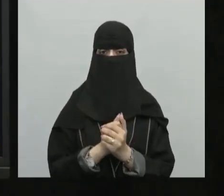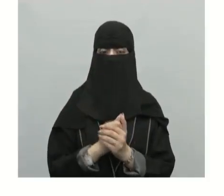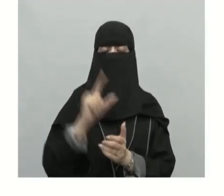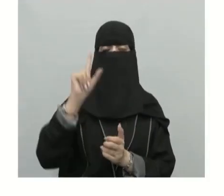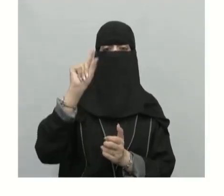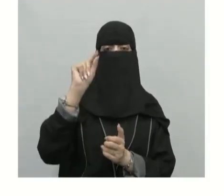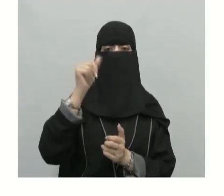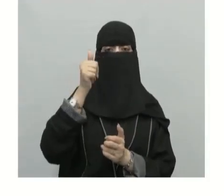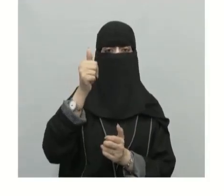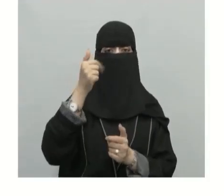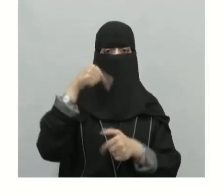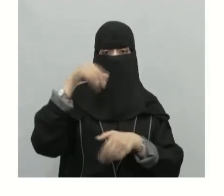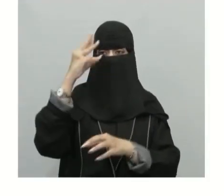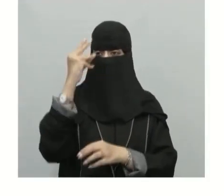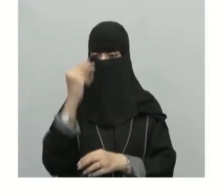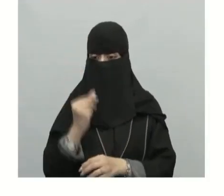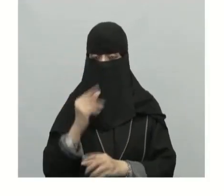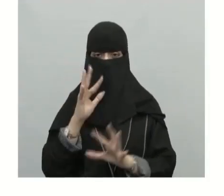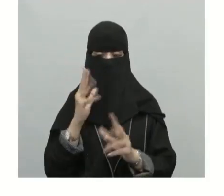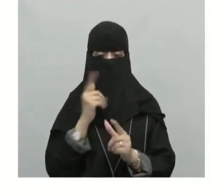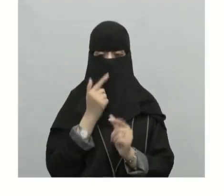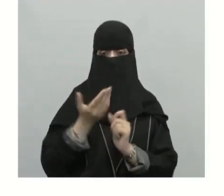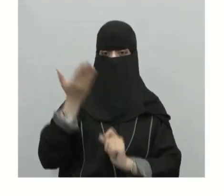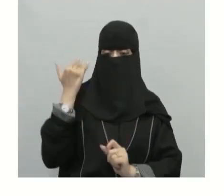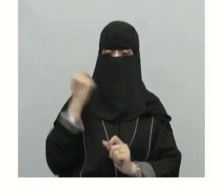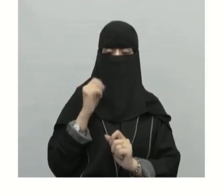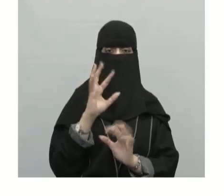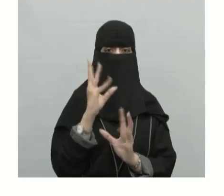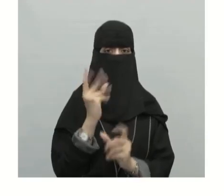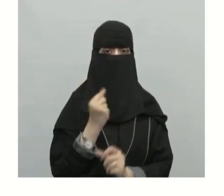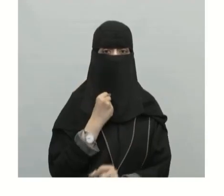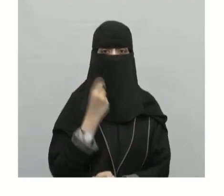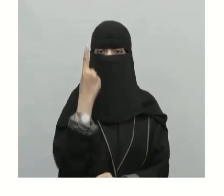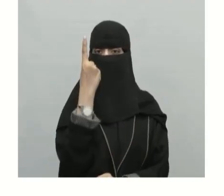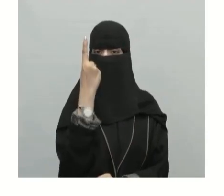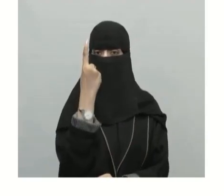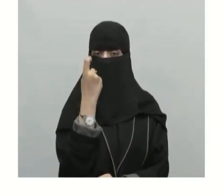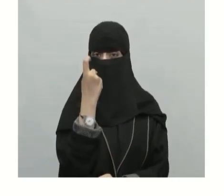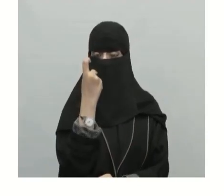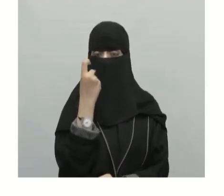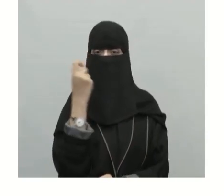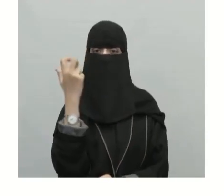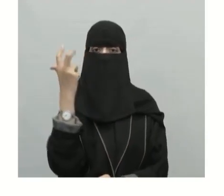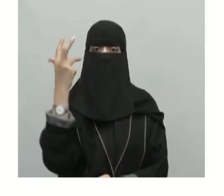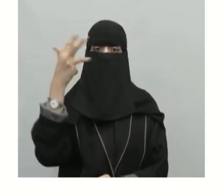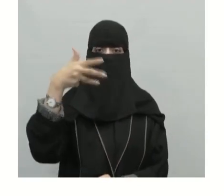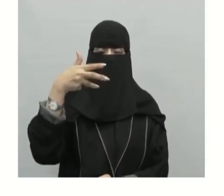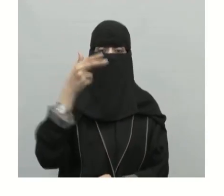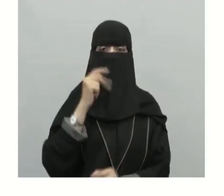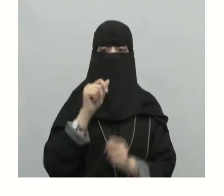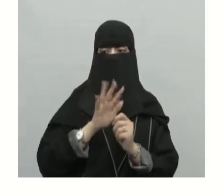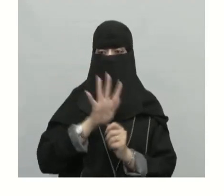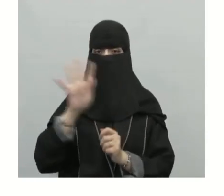أحسنتم عددها كام؟ كما ذكرنا لكم في الدرس السابق 180 في الجزء الشرقي و180